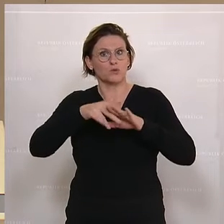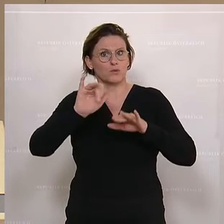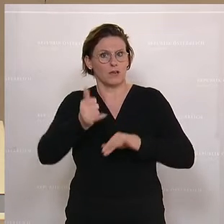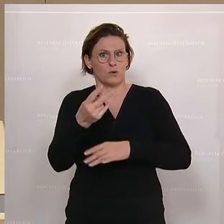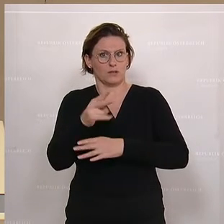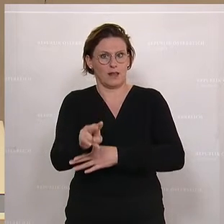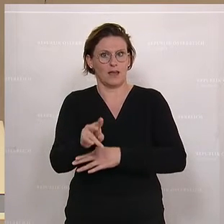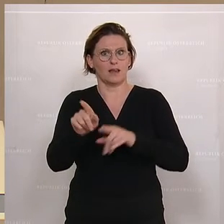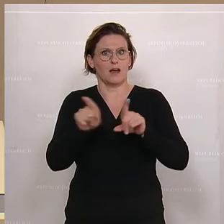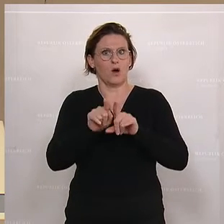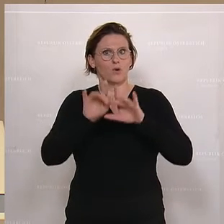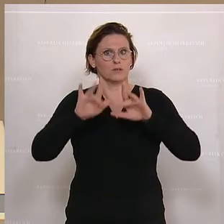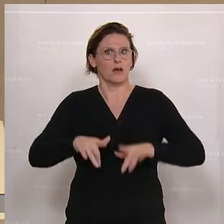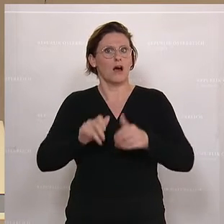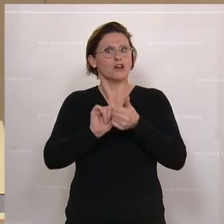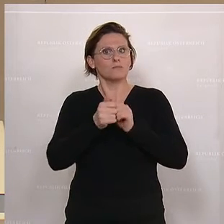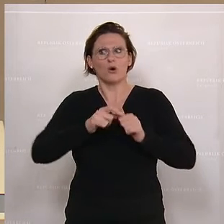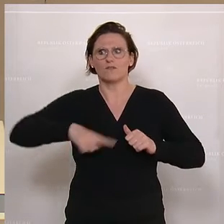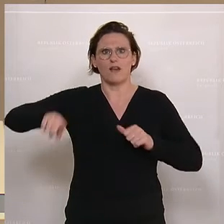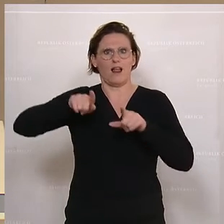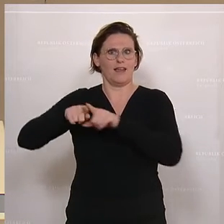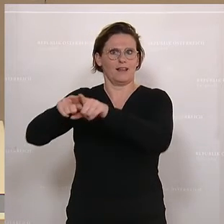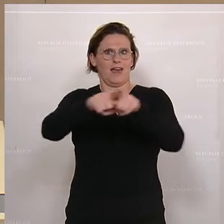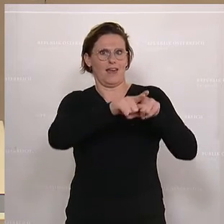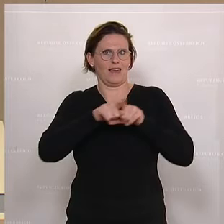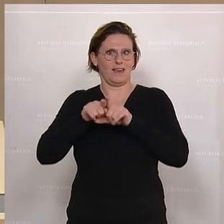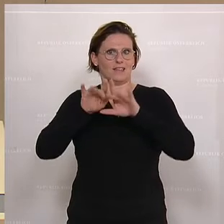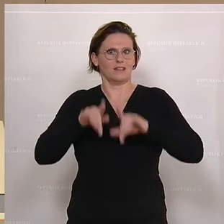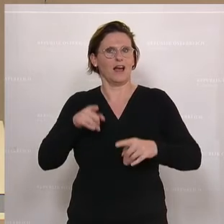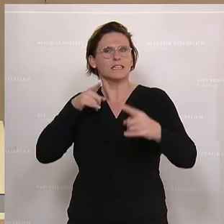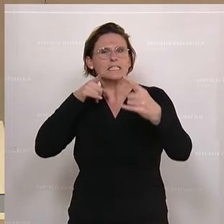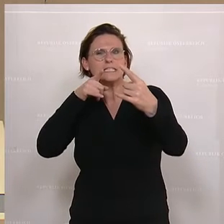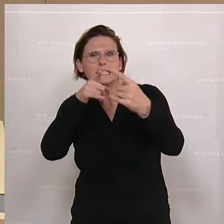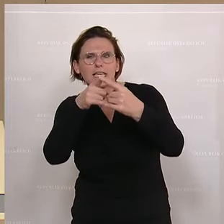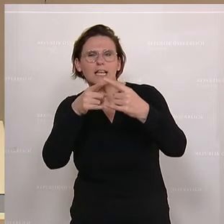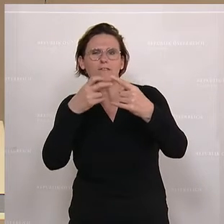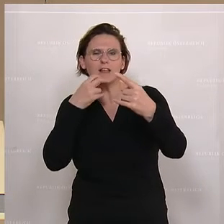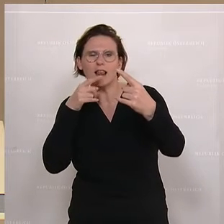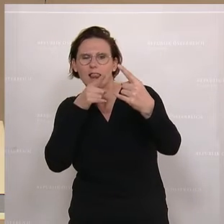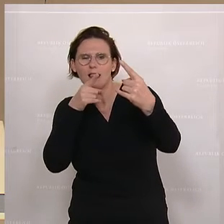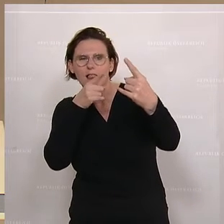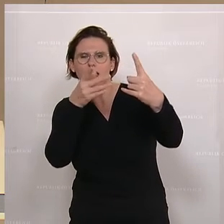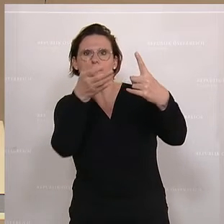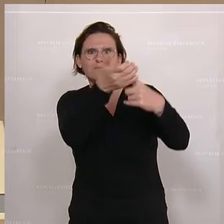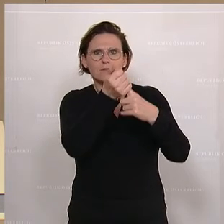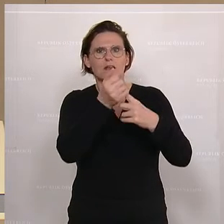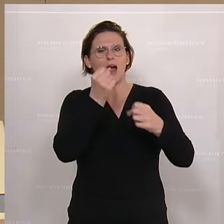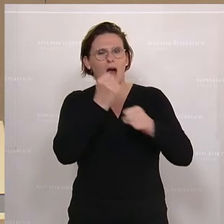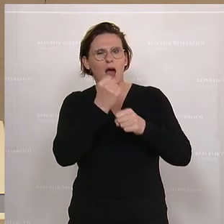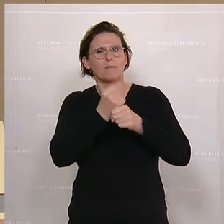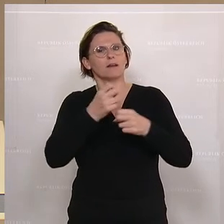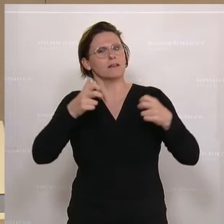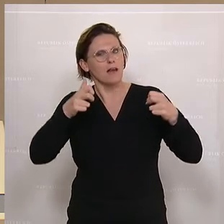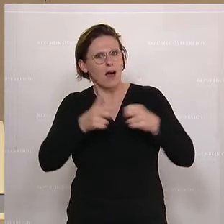nicht. Denn im Sport sind wir alle gleich. Wir setzen uns Ziele, wollen diese erreichen und arbeiten sehr hart dafür.